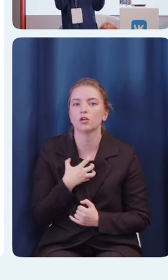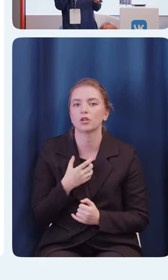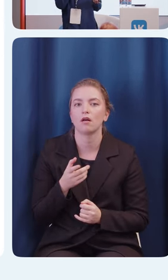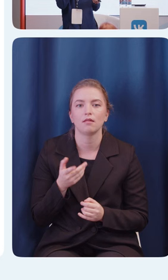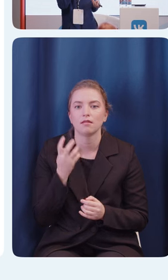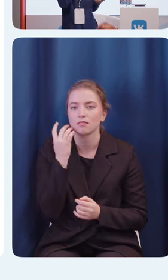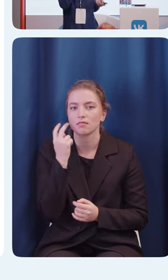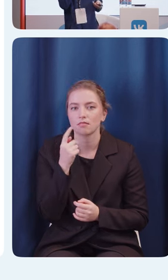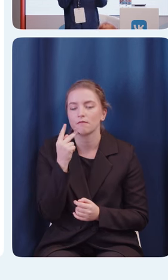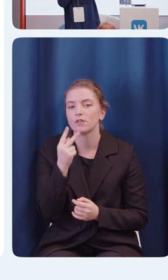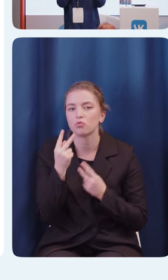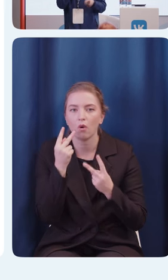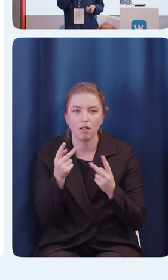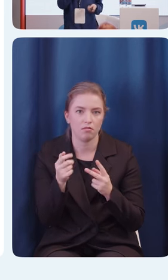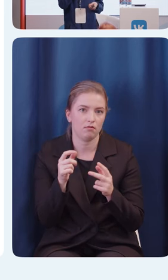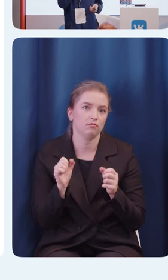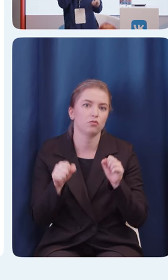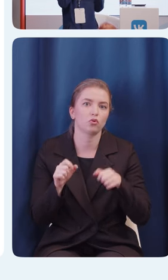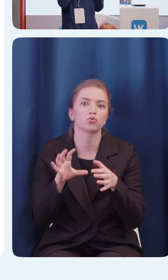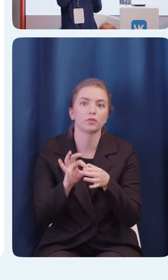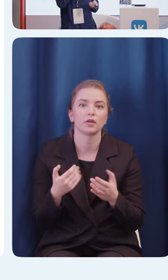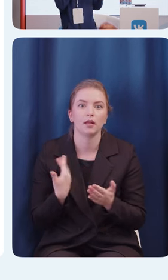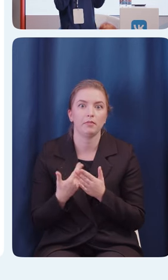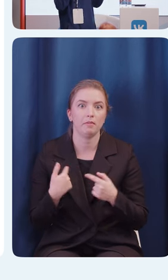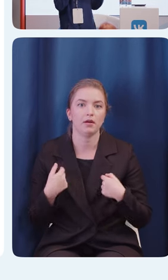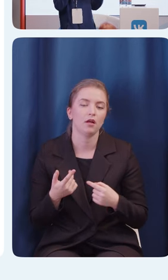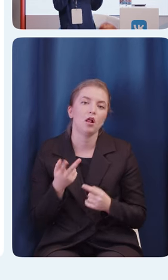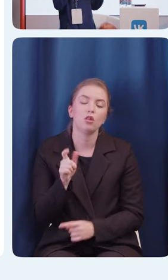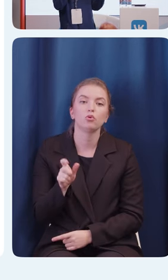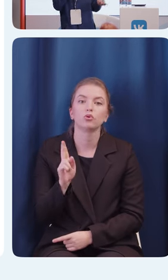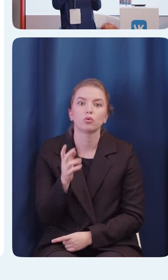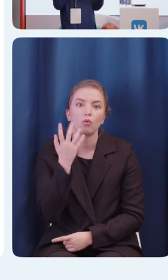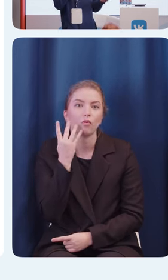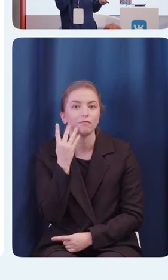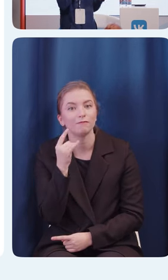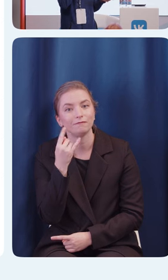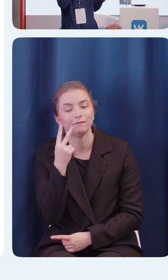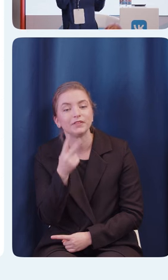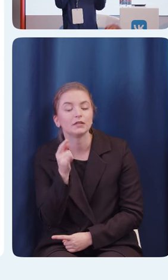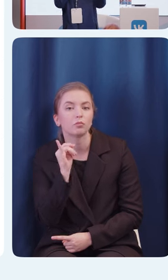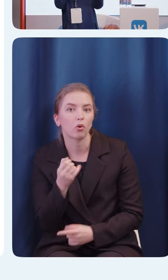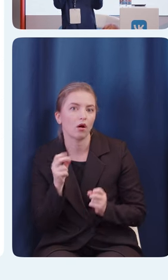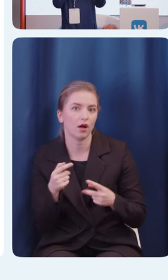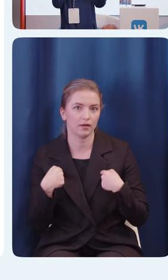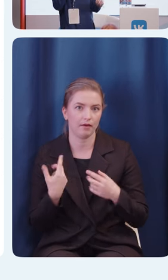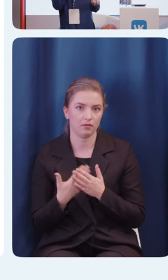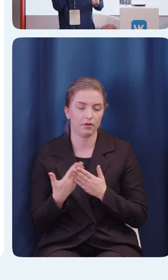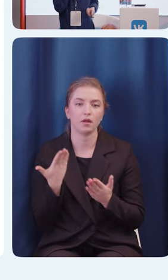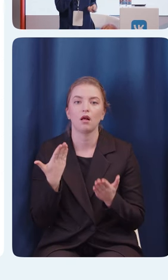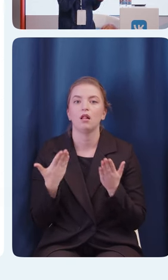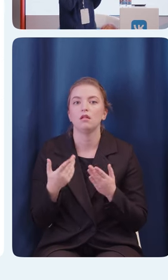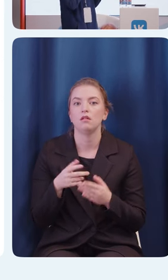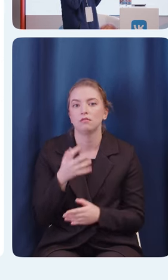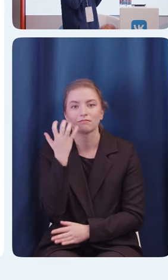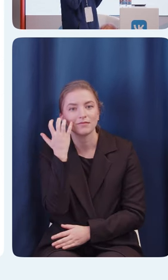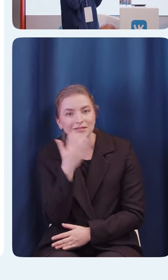слабовидящие люди, вот как я, который не видит этот экран толком, незрячие и люди с нарушением моторной функции.